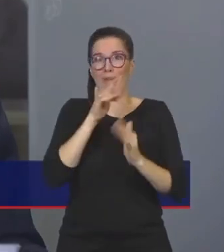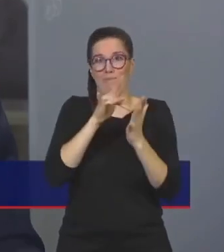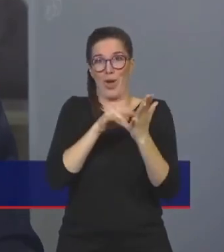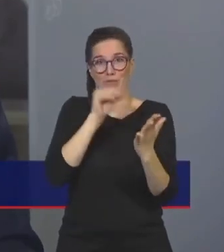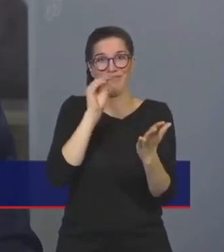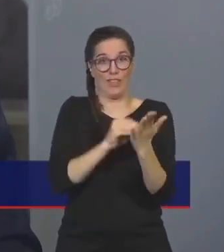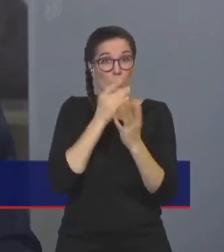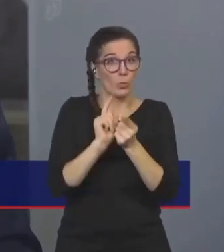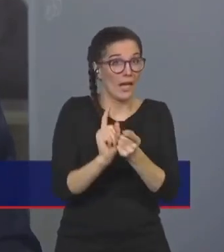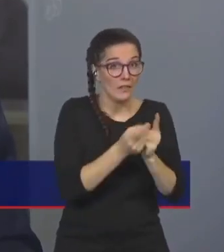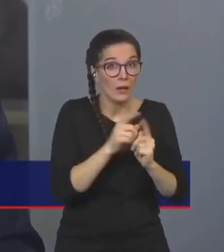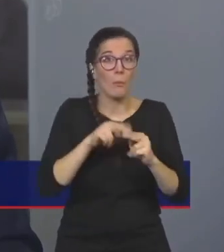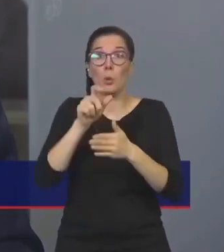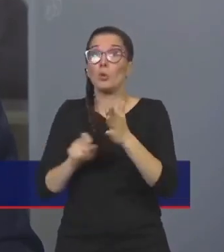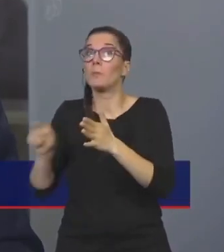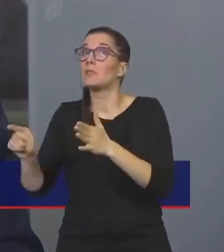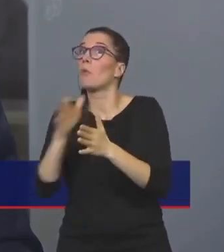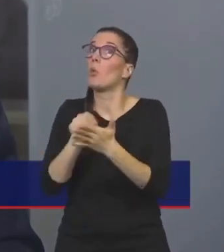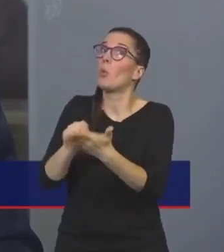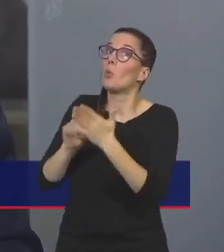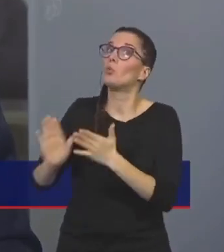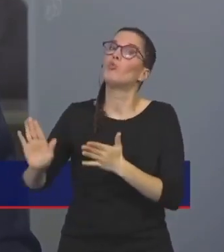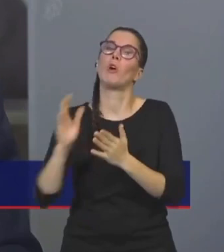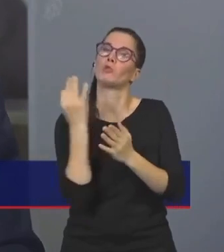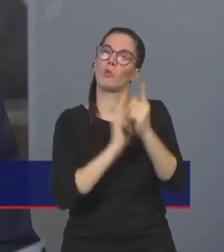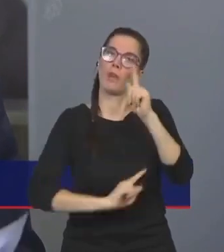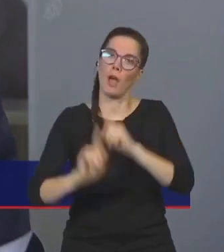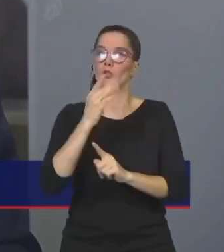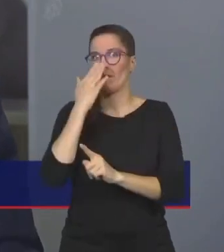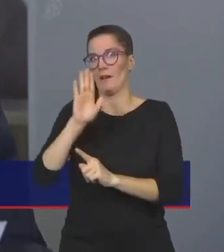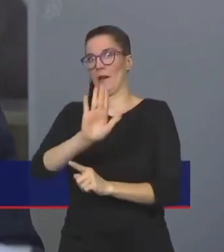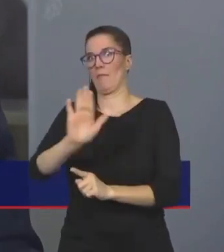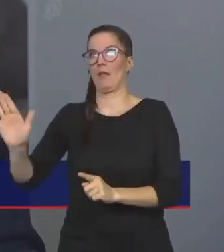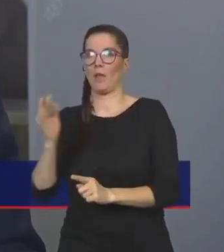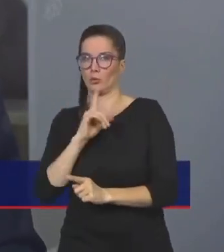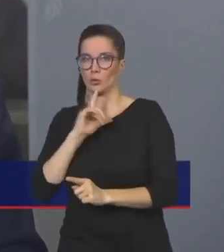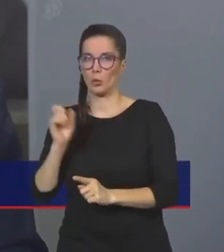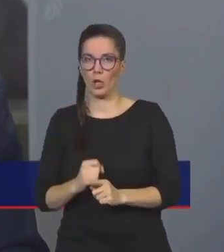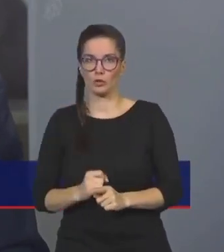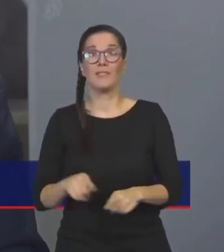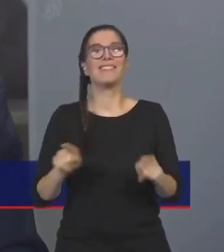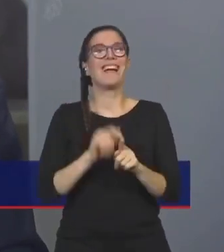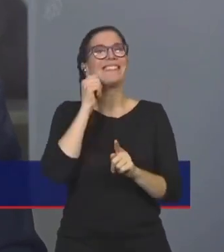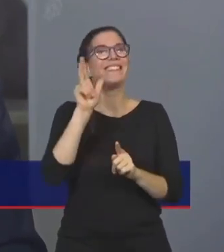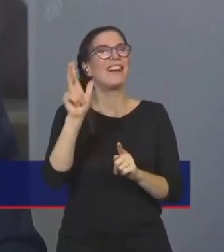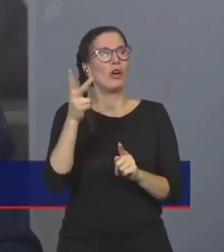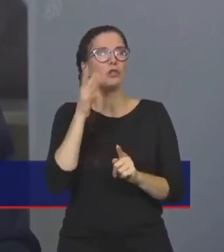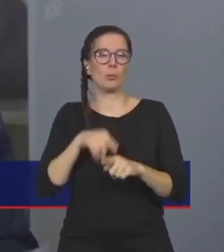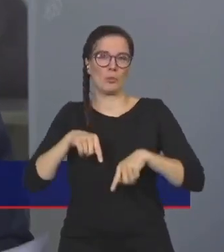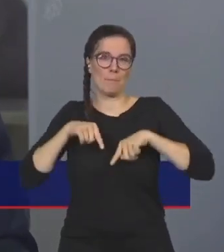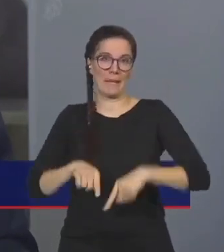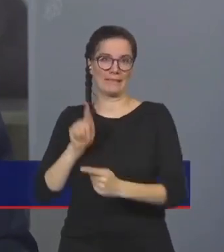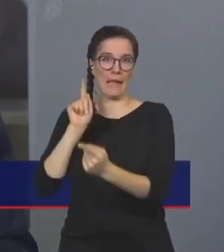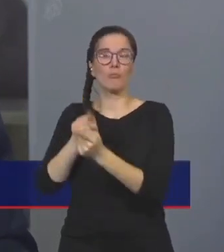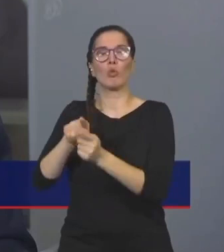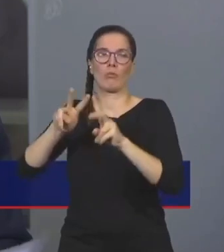bod a každá ze stran se může ukázat, jak to vlastně myslí a jakou má skutečnou tvář. Zítra mám o tří hodin také setkání s panem prezidentem a bude